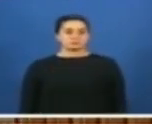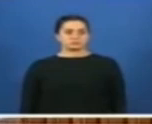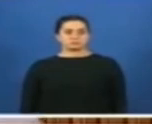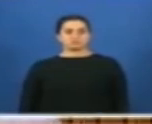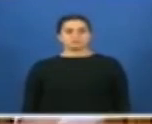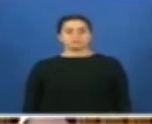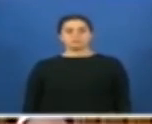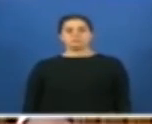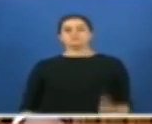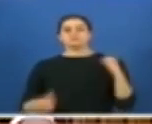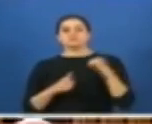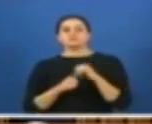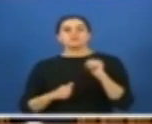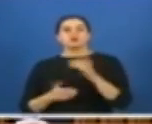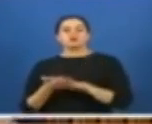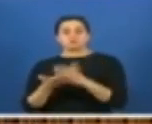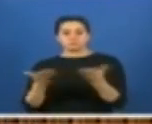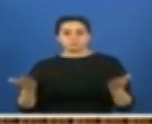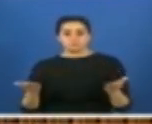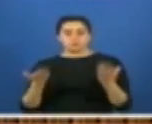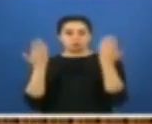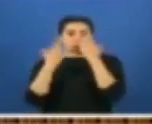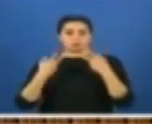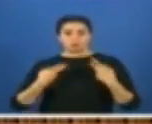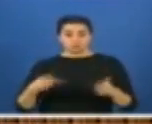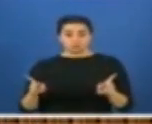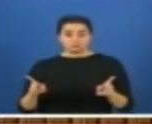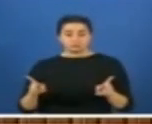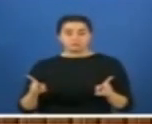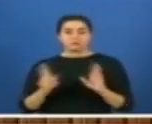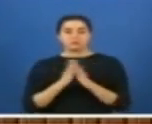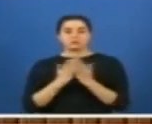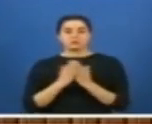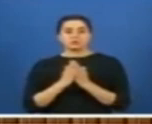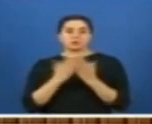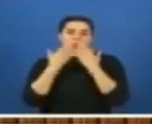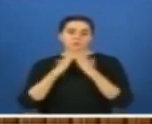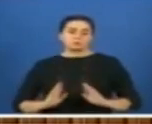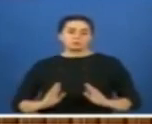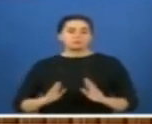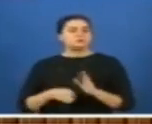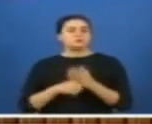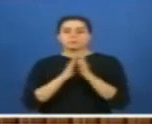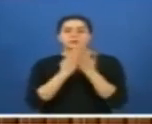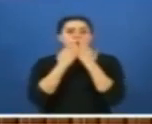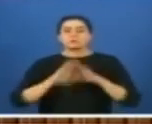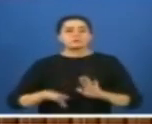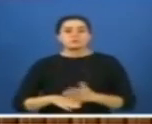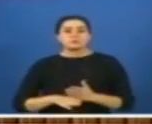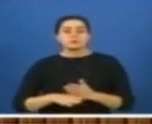Yine değerli arkadaşlarım, okullar açıldı, kitaplar yok. Niye yok kitaplar?